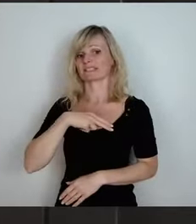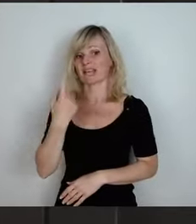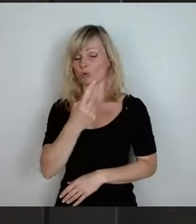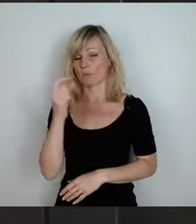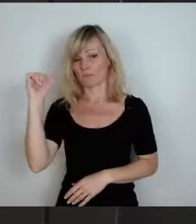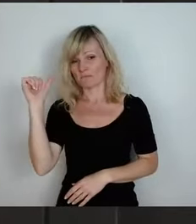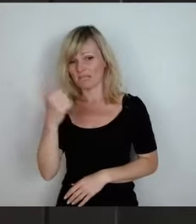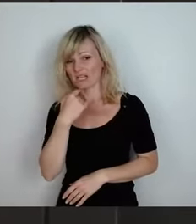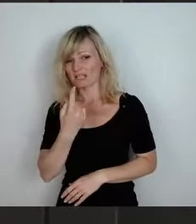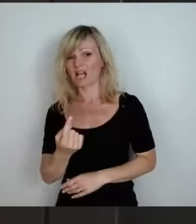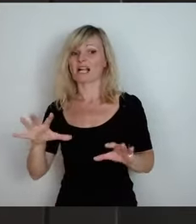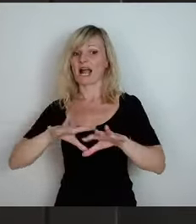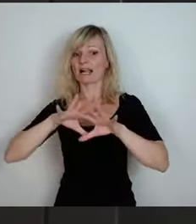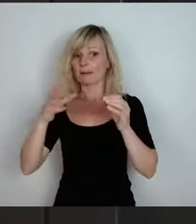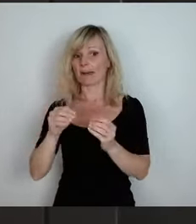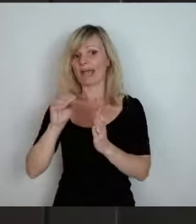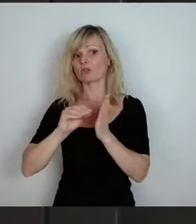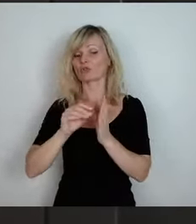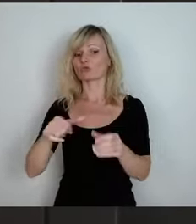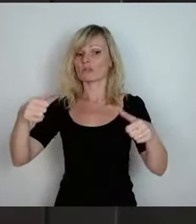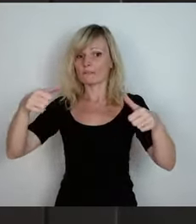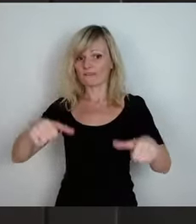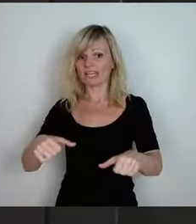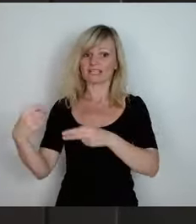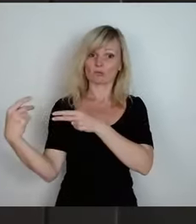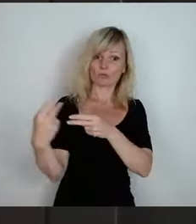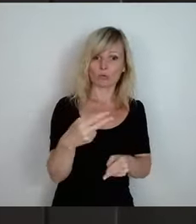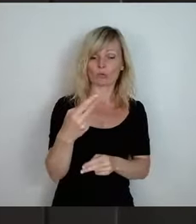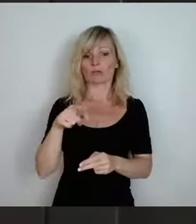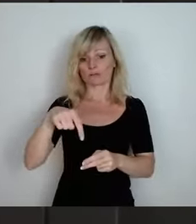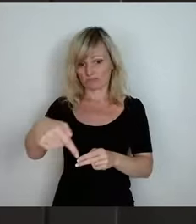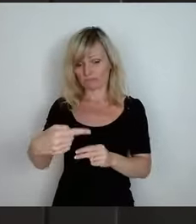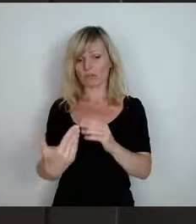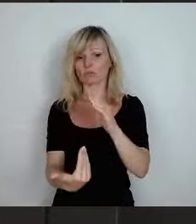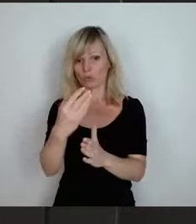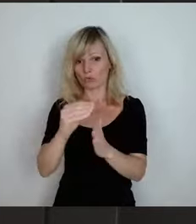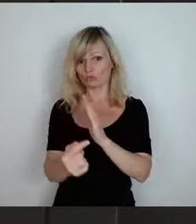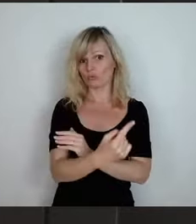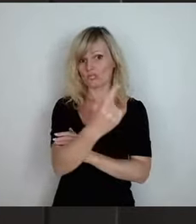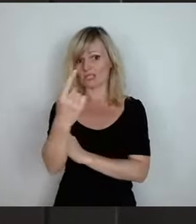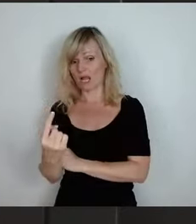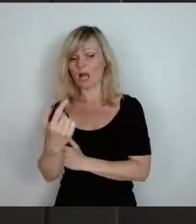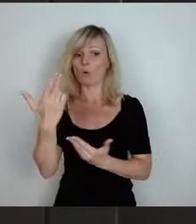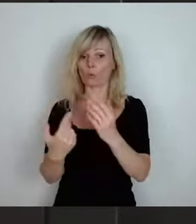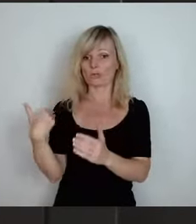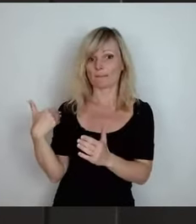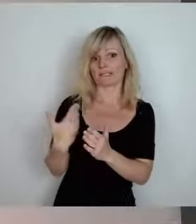einzuführen wieder im neuen Schuljahr oder bleibt es bei der bisherigen Regelung?